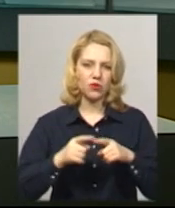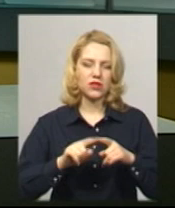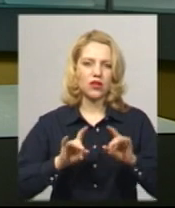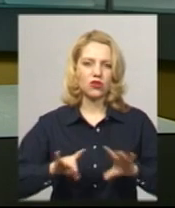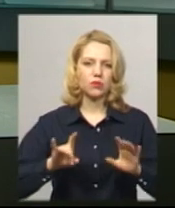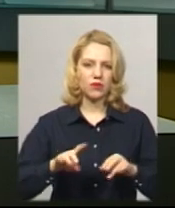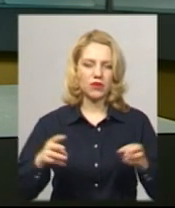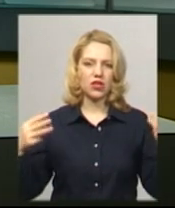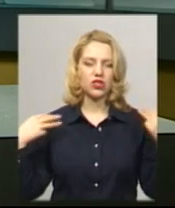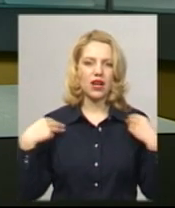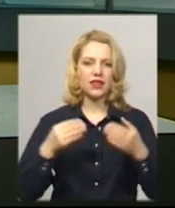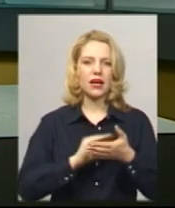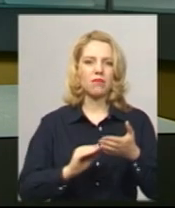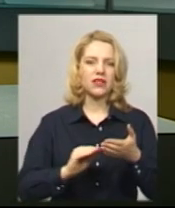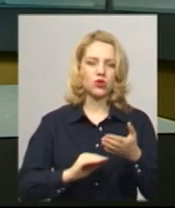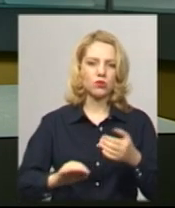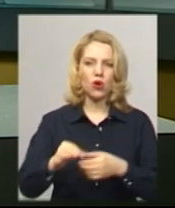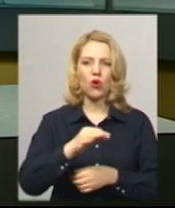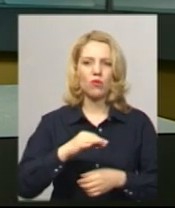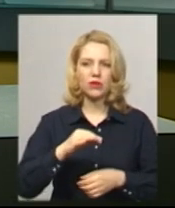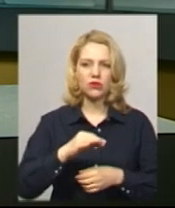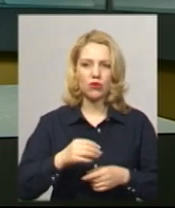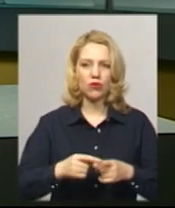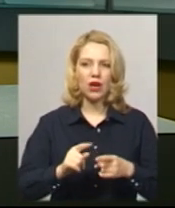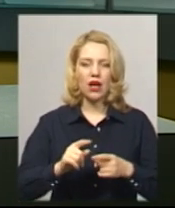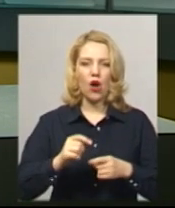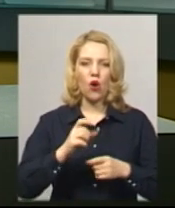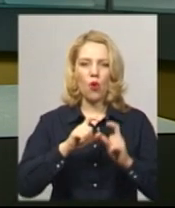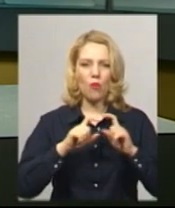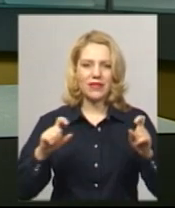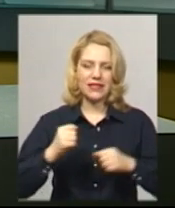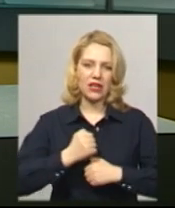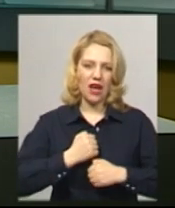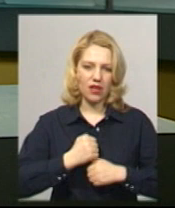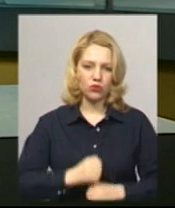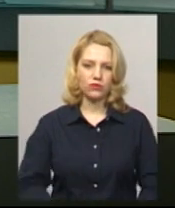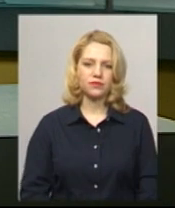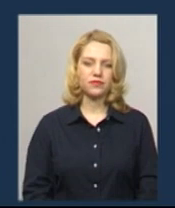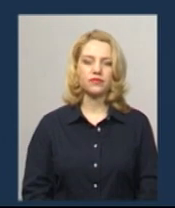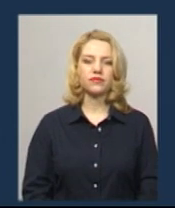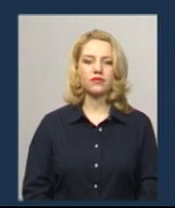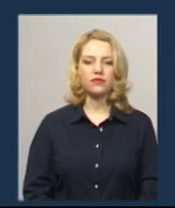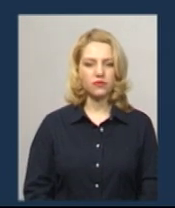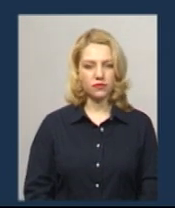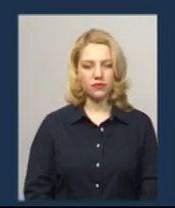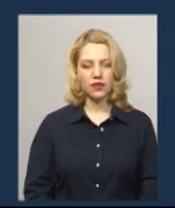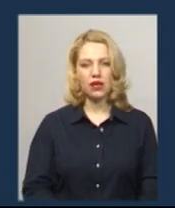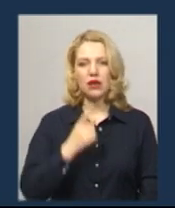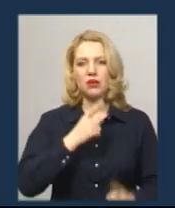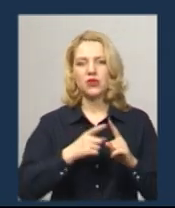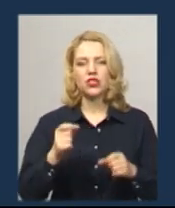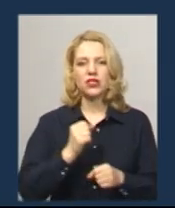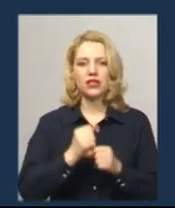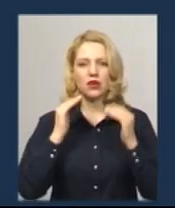розповів начальник пресслужби Хмельницького обласного військового комісаріату Олександр Севастьянов. На час дії карантину